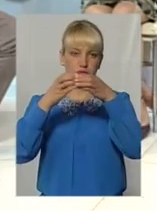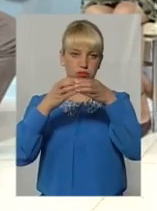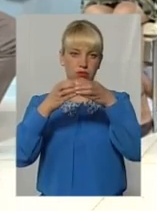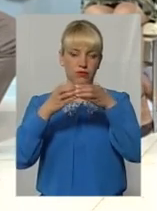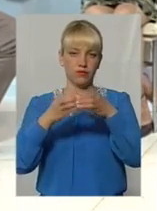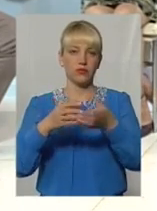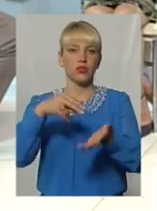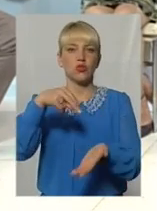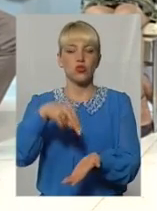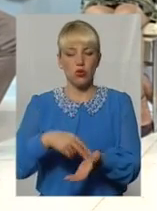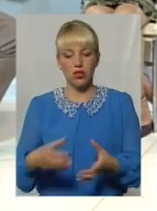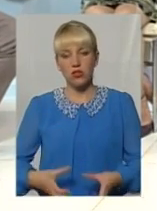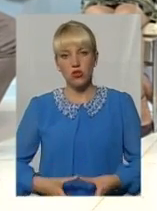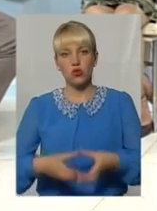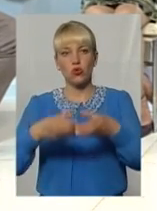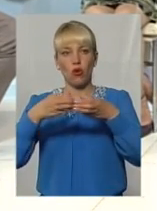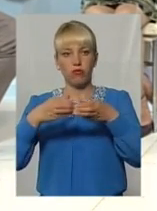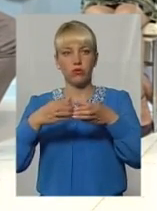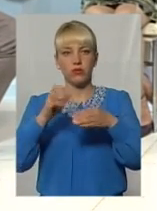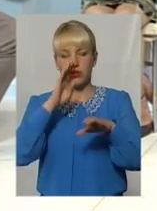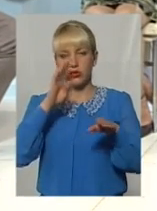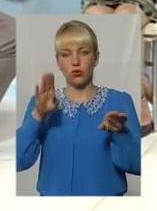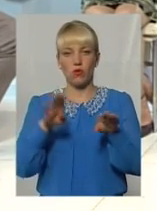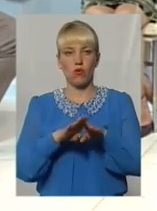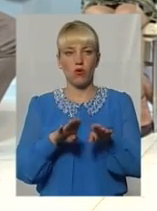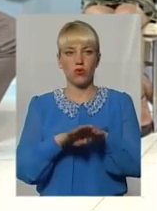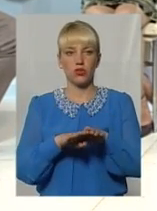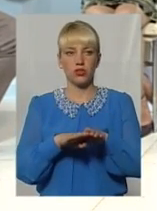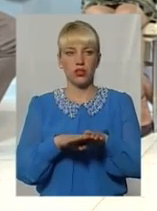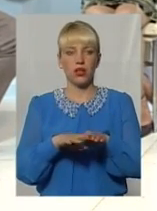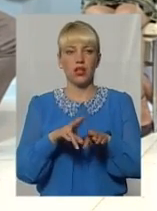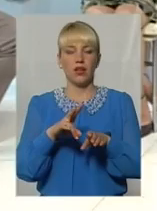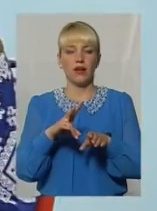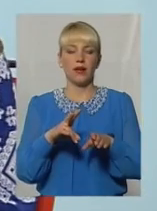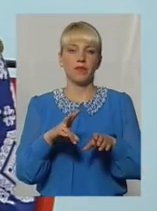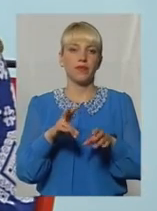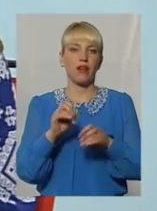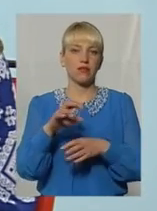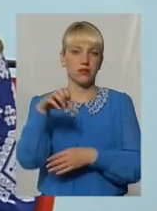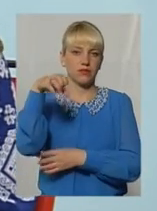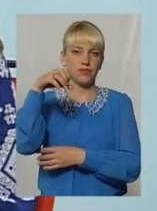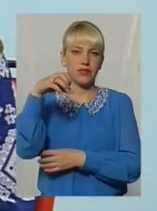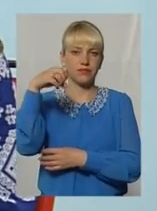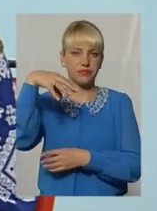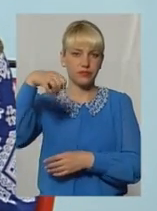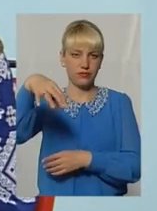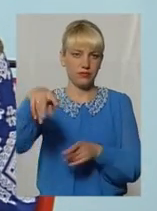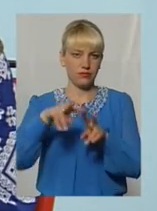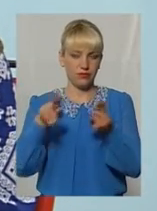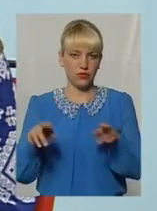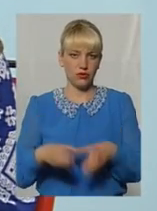стоїть стовп освітлення і схоже на нього дерево. І таким чином